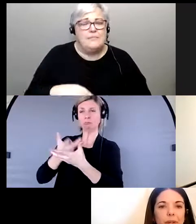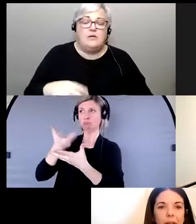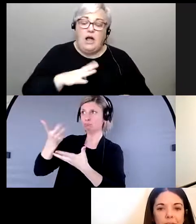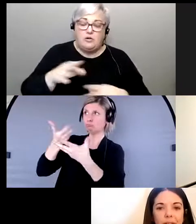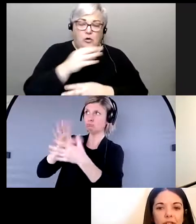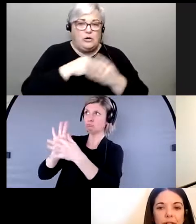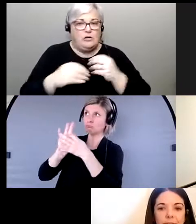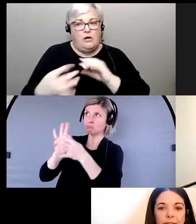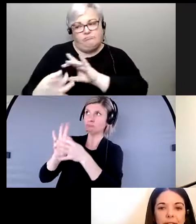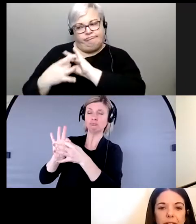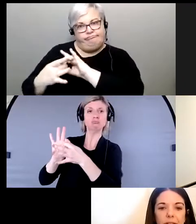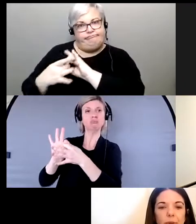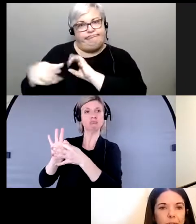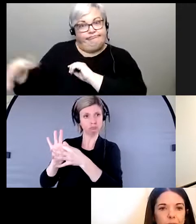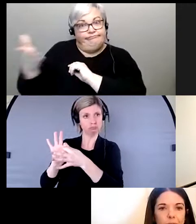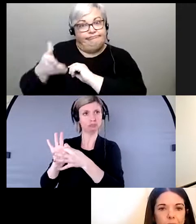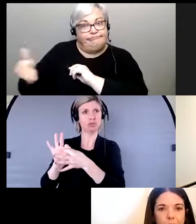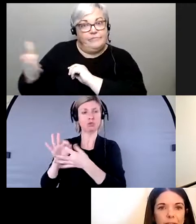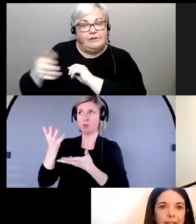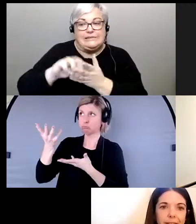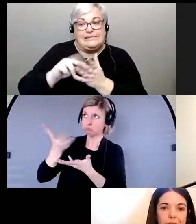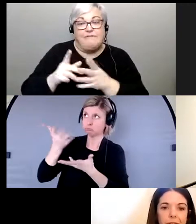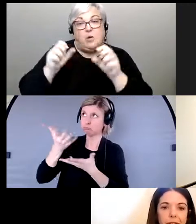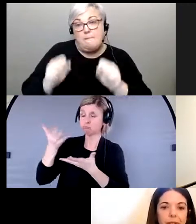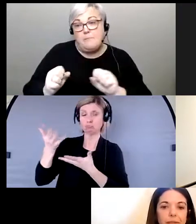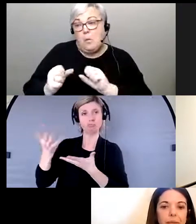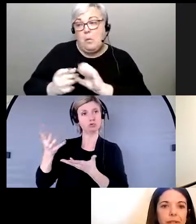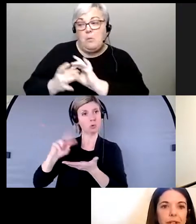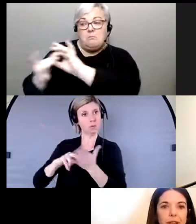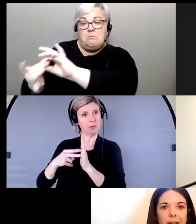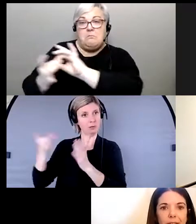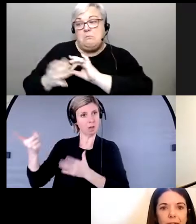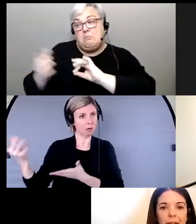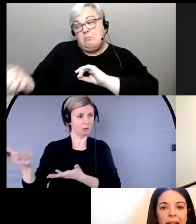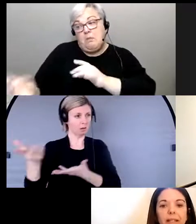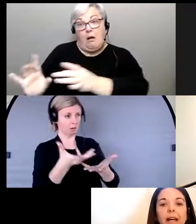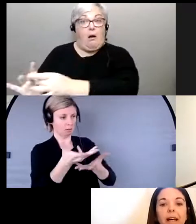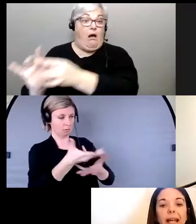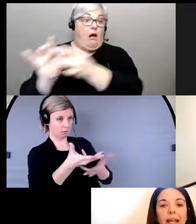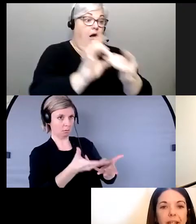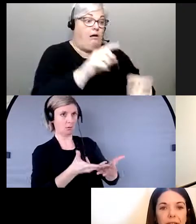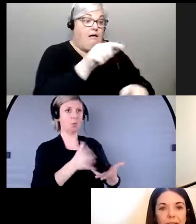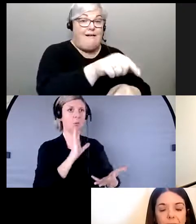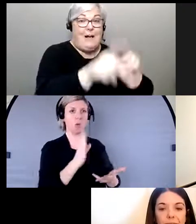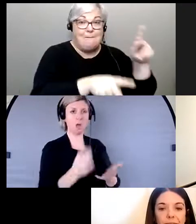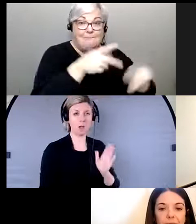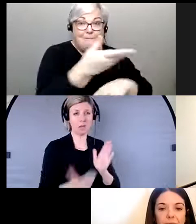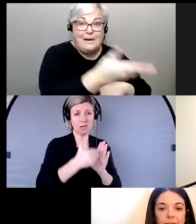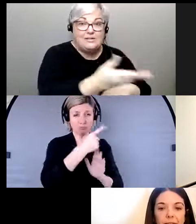lien de confiance avec les personnes et nous pouvons donc faire le pont entre les autorités et les personnes